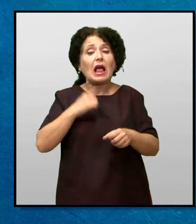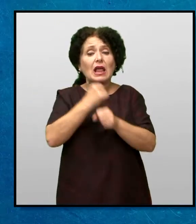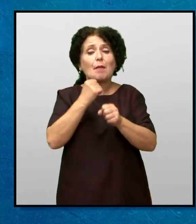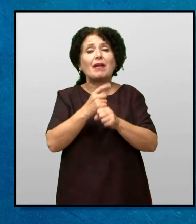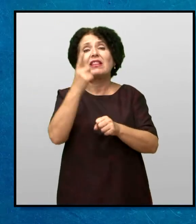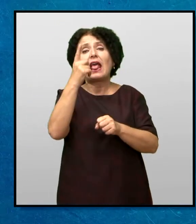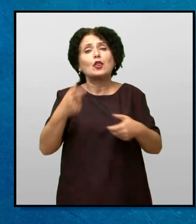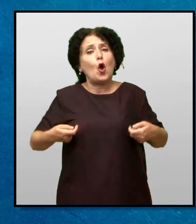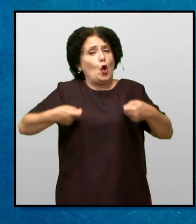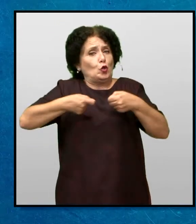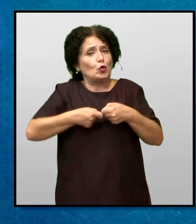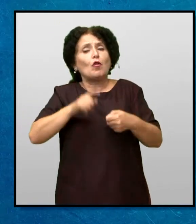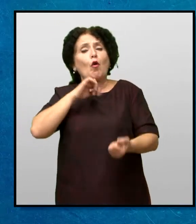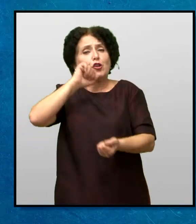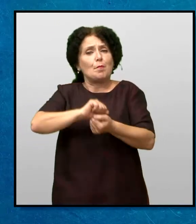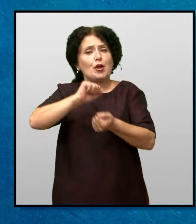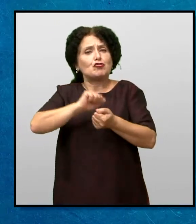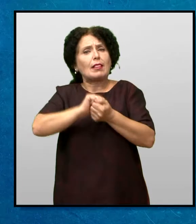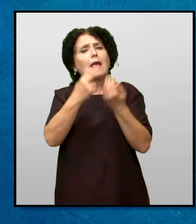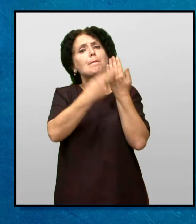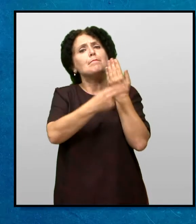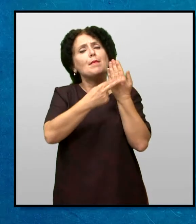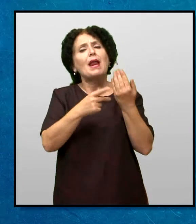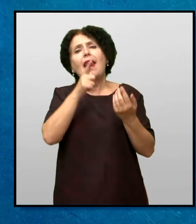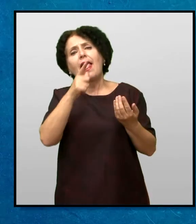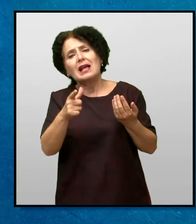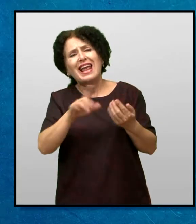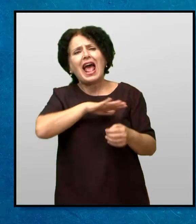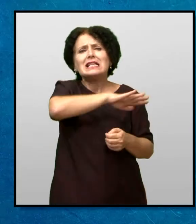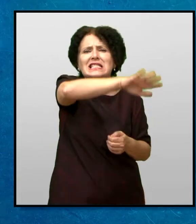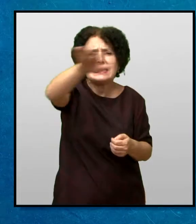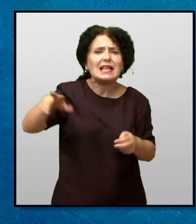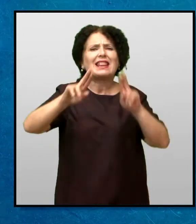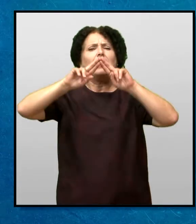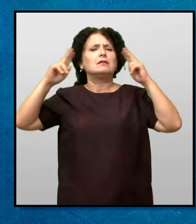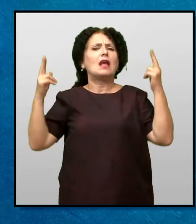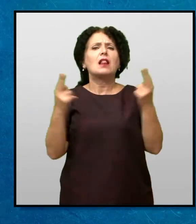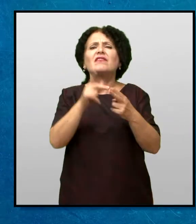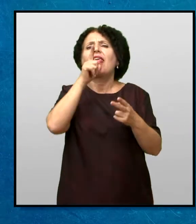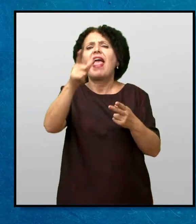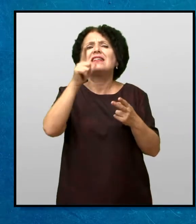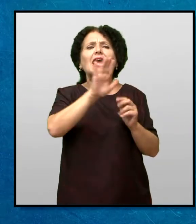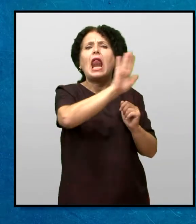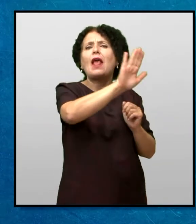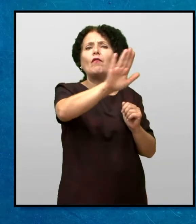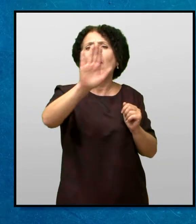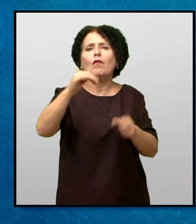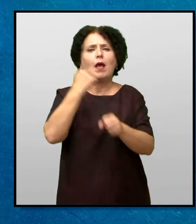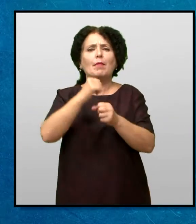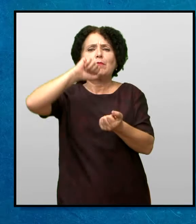основаат едно друштво Што ке печати Библија не само на Велшки Туку и на сите јазици во целиот свет